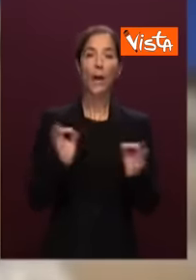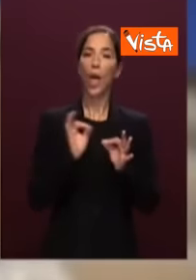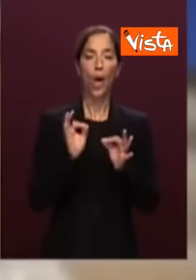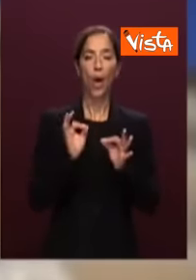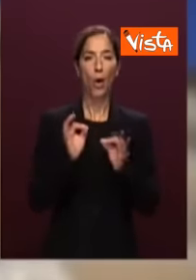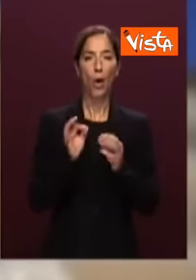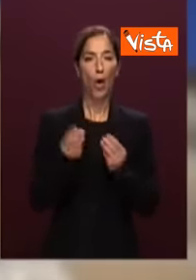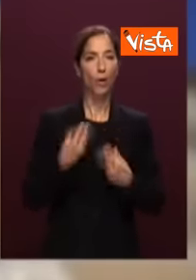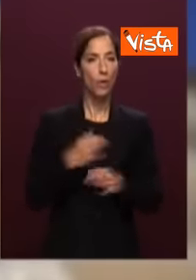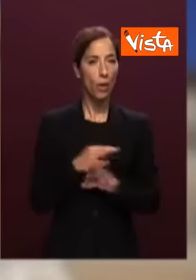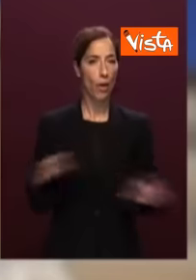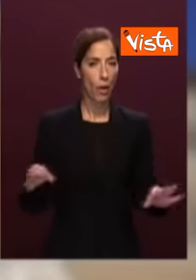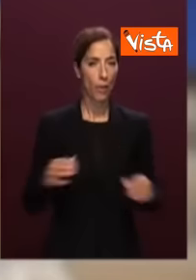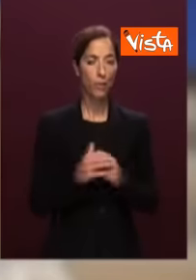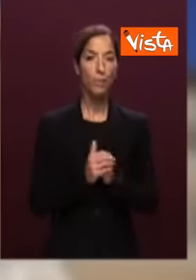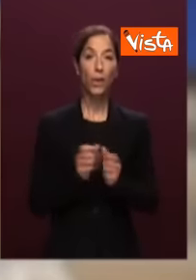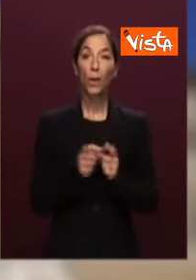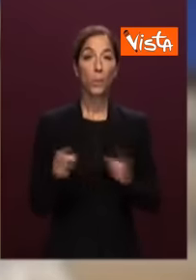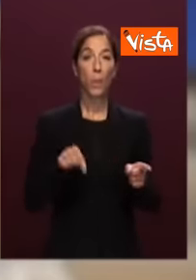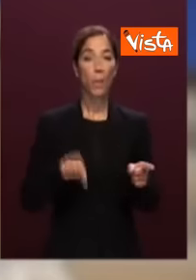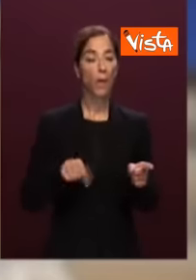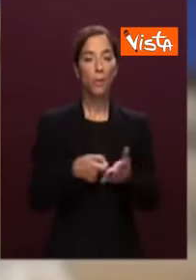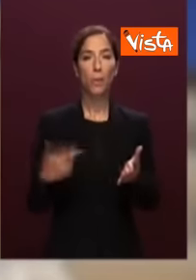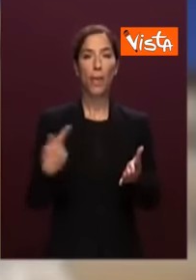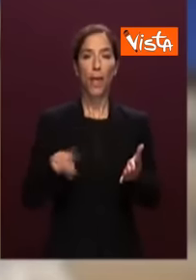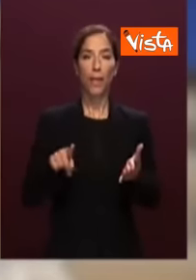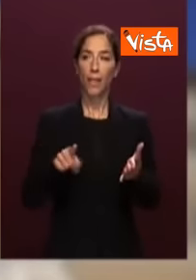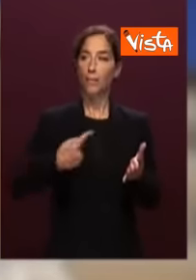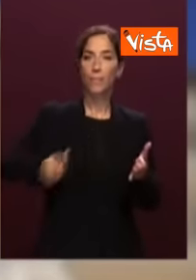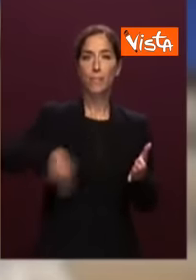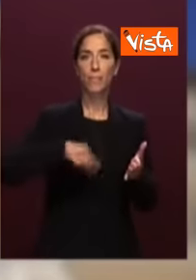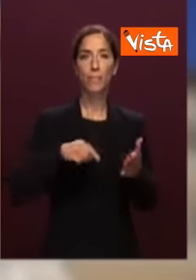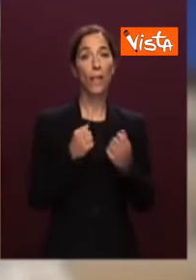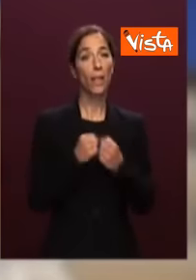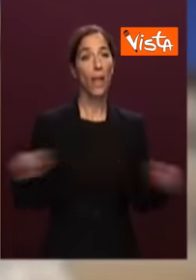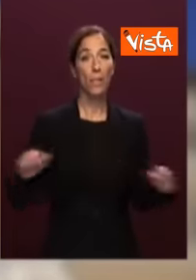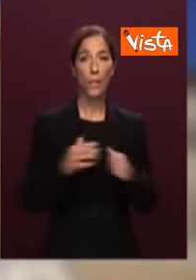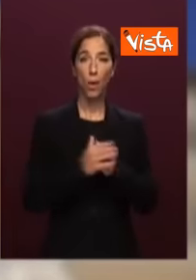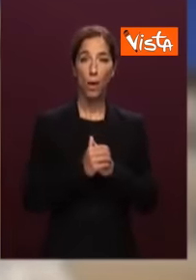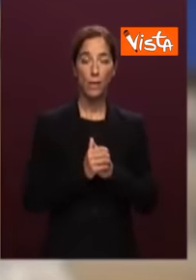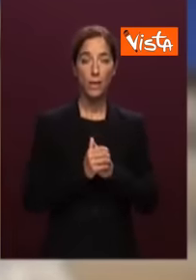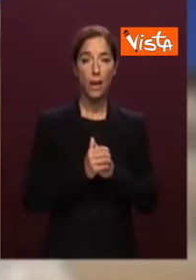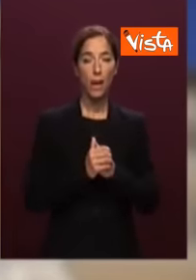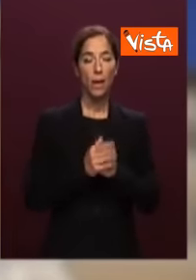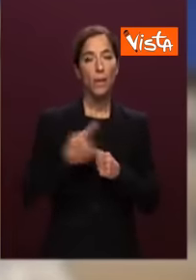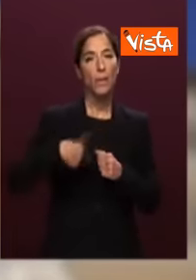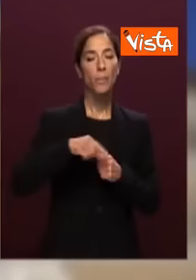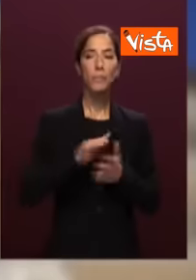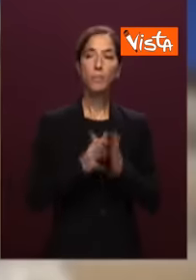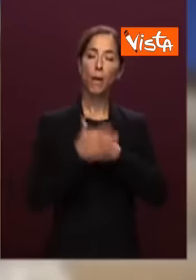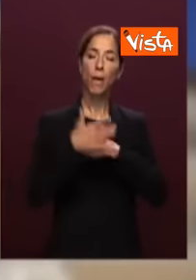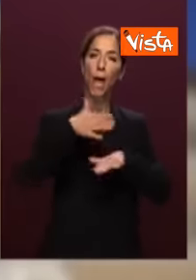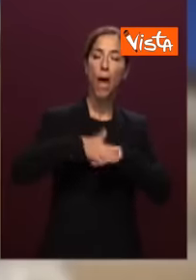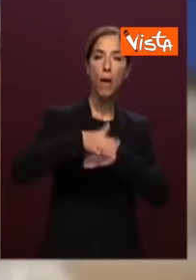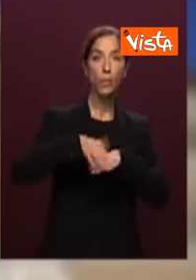fondamentali della nostra democrazia, ai quali non dobbiamo mai assuefarci.